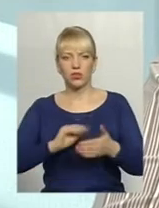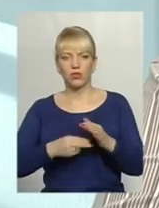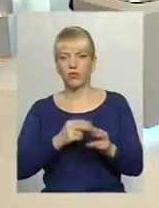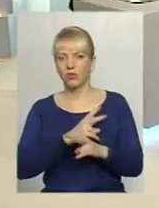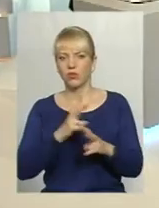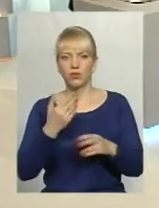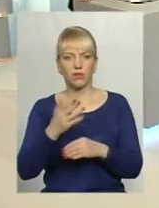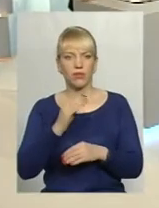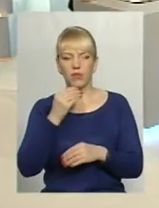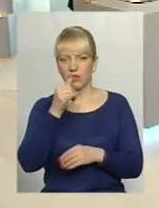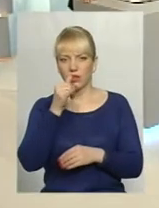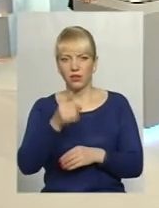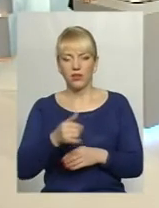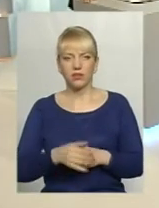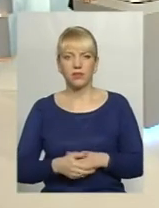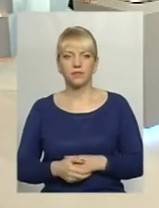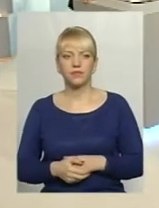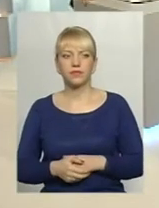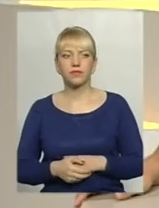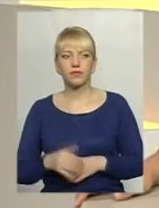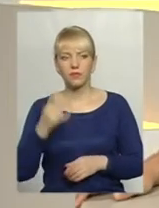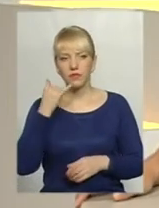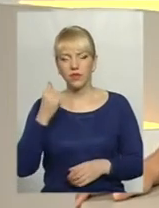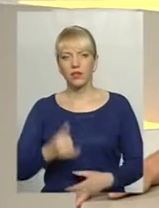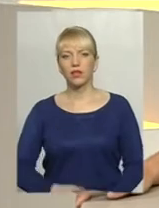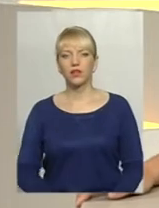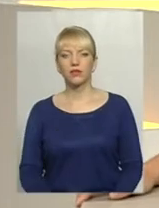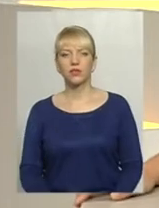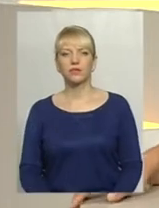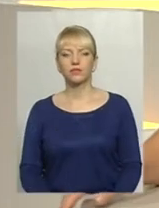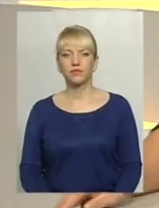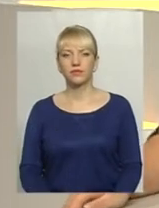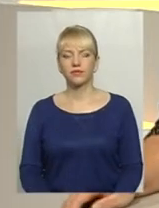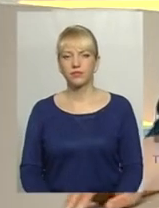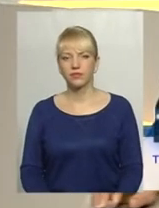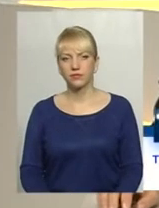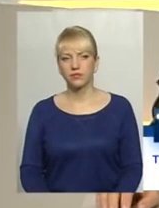не... Дякую, пані Наталі, у нас є телефонний дзвінок, хочемо почути нашого глядача. Слухаємо вас, алло.